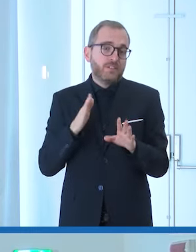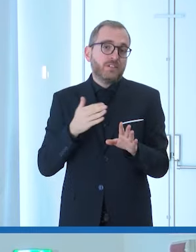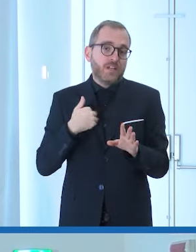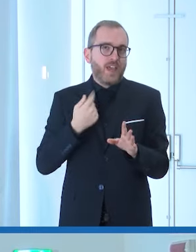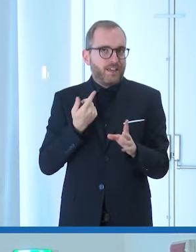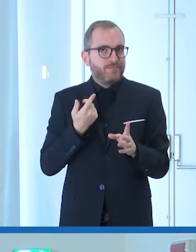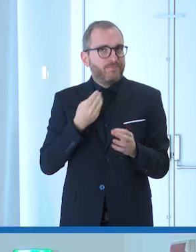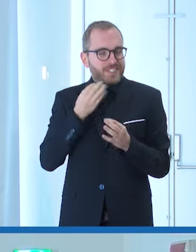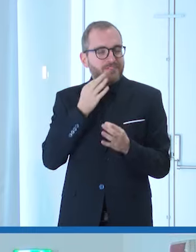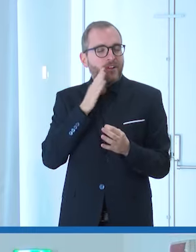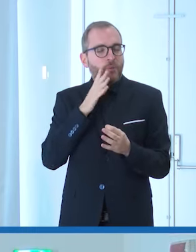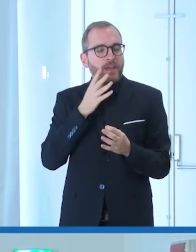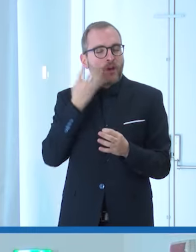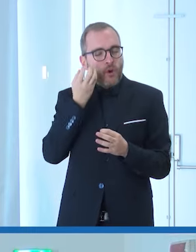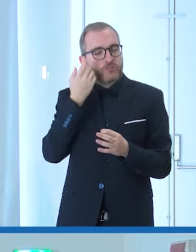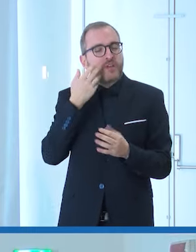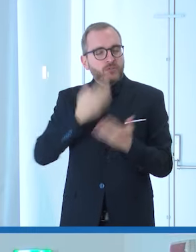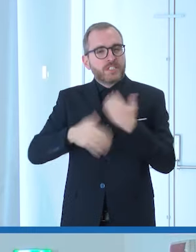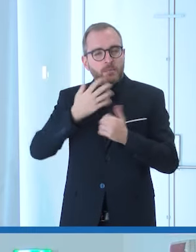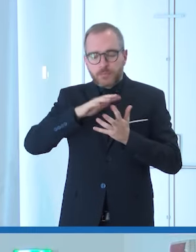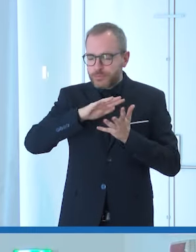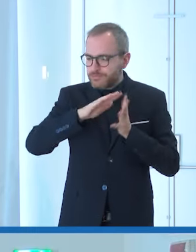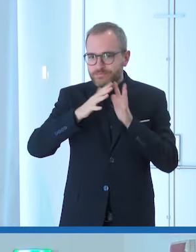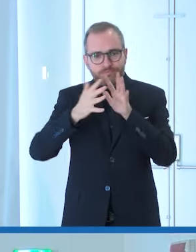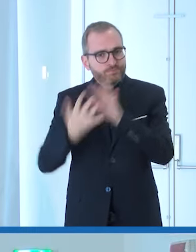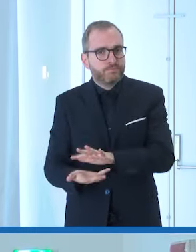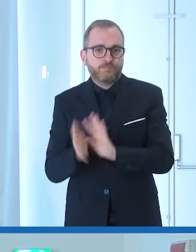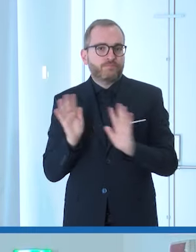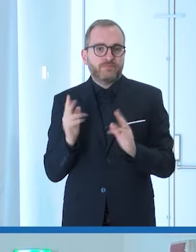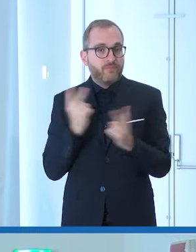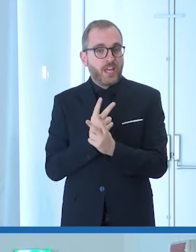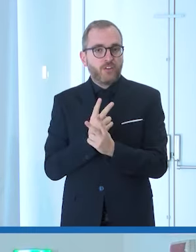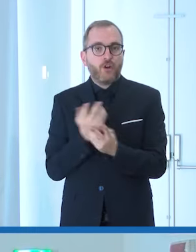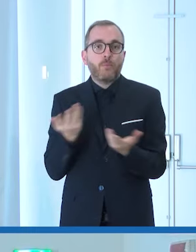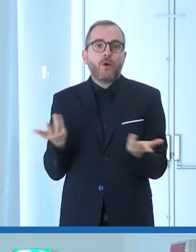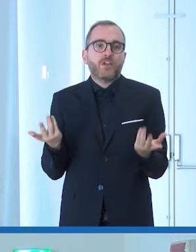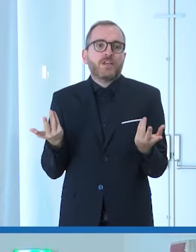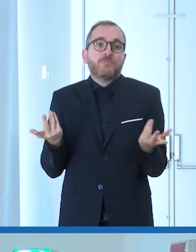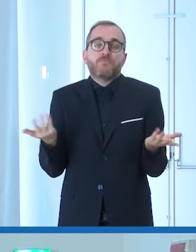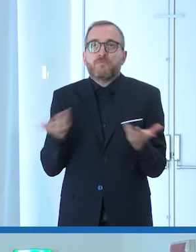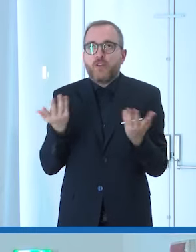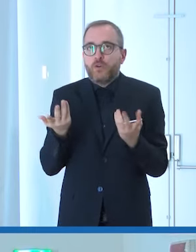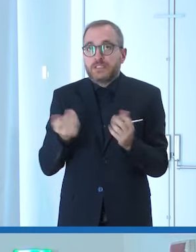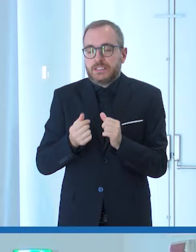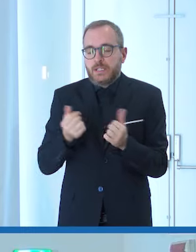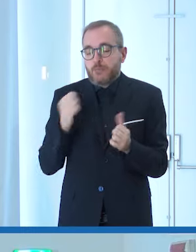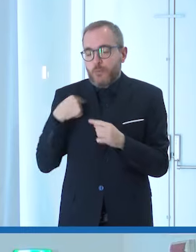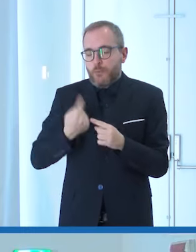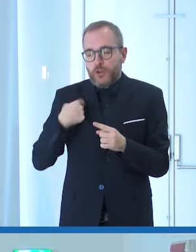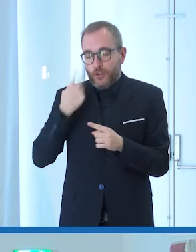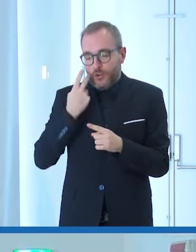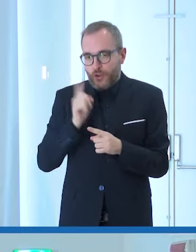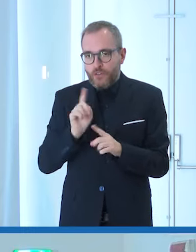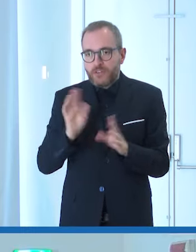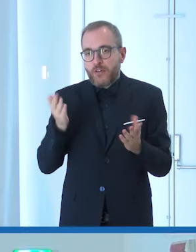ribaltamento del concetto di disabilità poi prima o poi io non lo vedrò ma credo